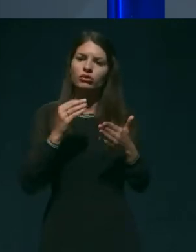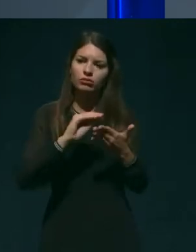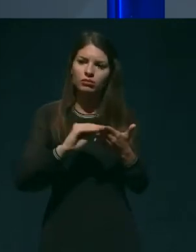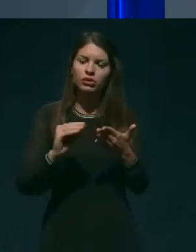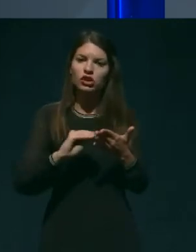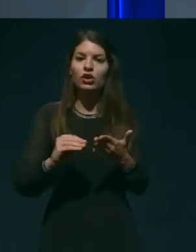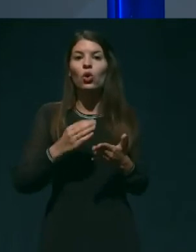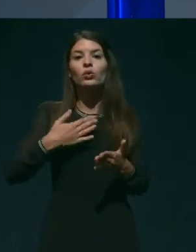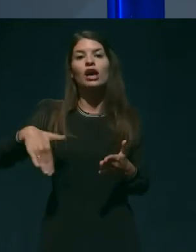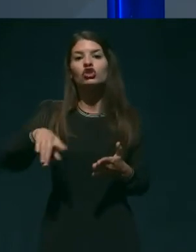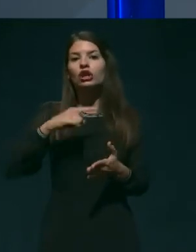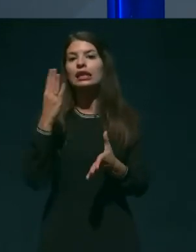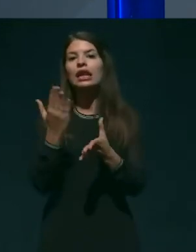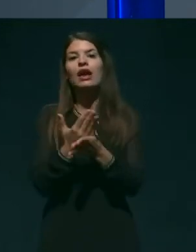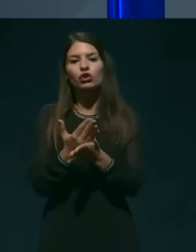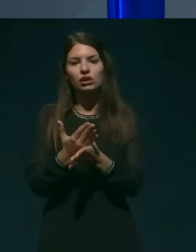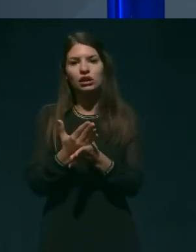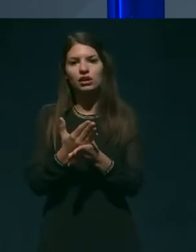inštituta.